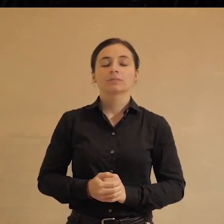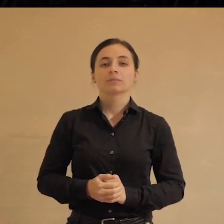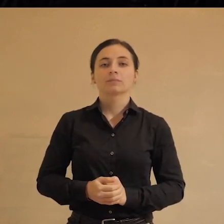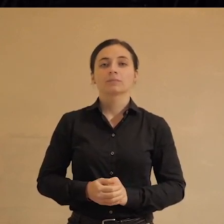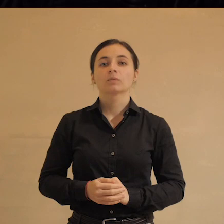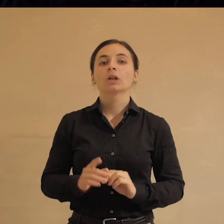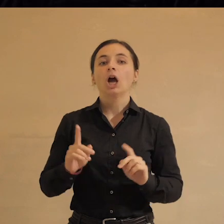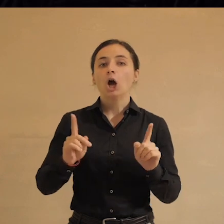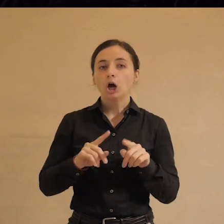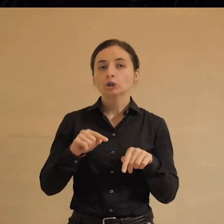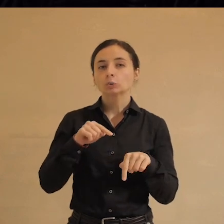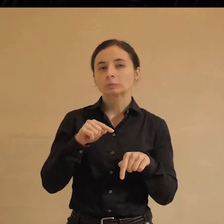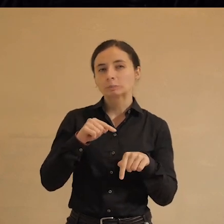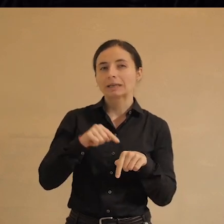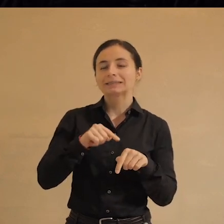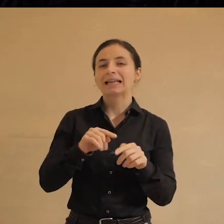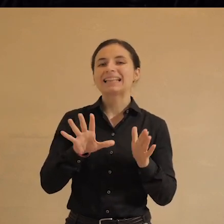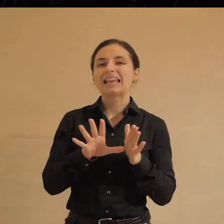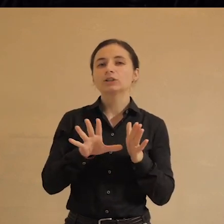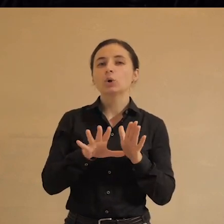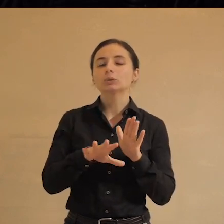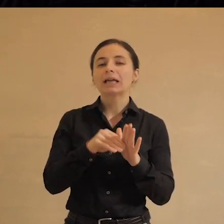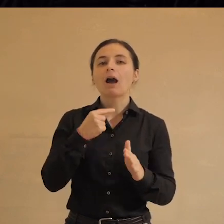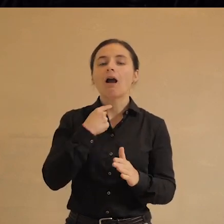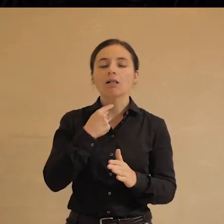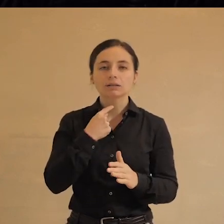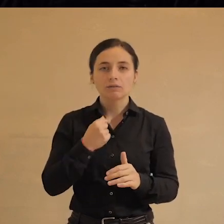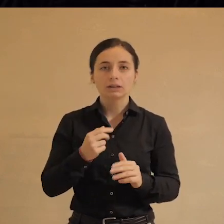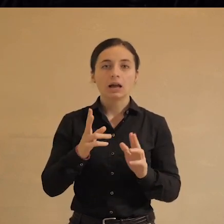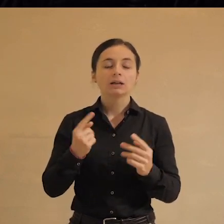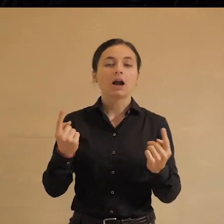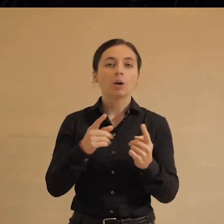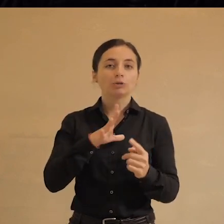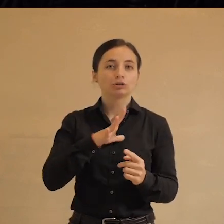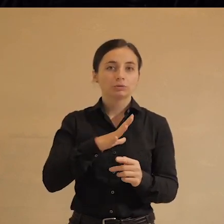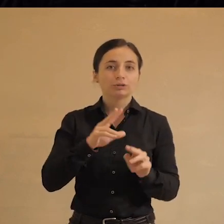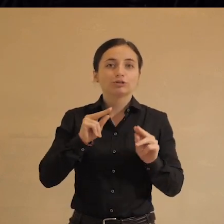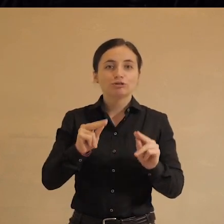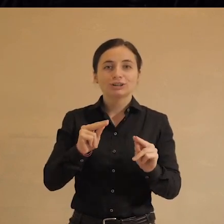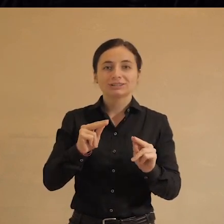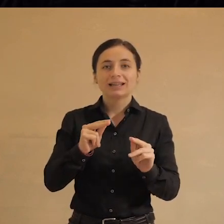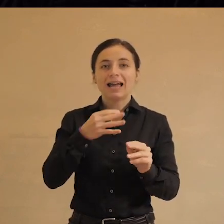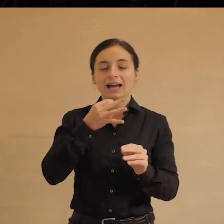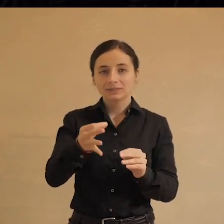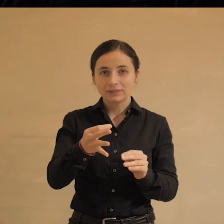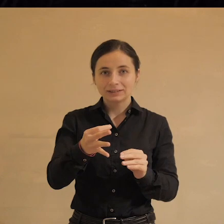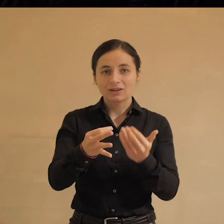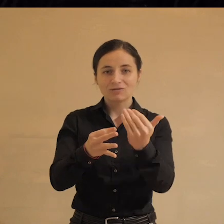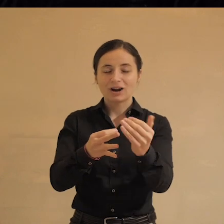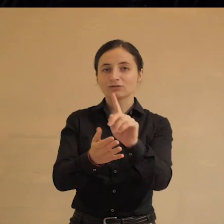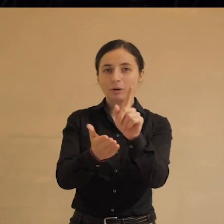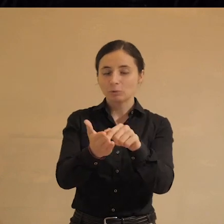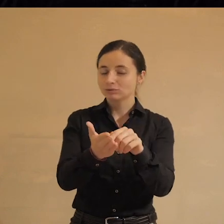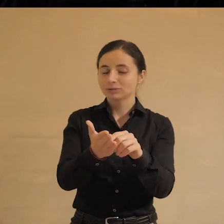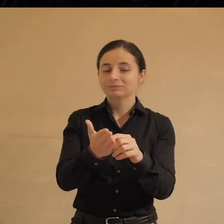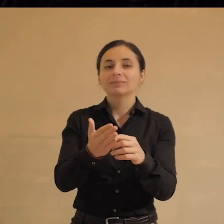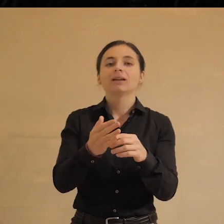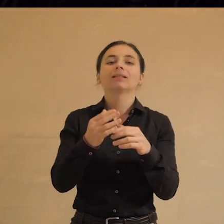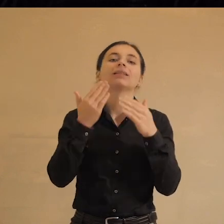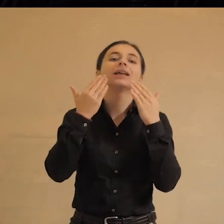Что касается электронного голосования. Ну, опять же, как обычно бывает, честный ответ на ваш вопрос будет незнаем, и никто не знает.